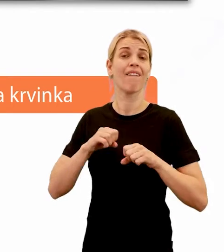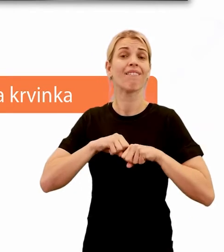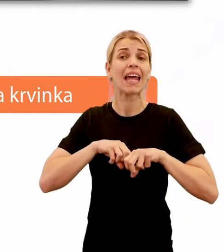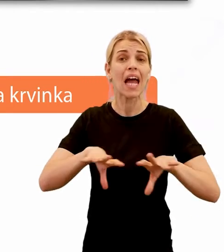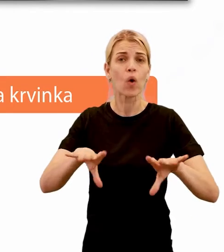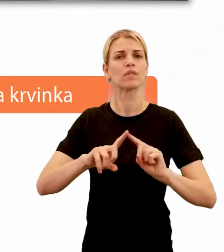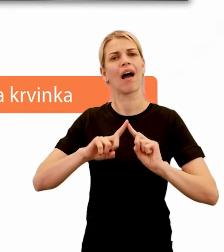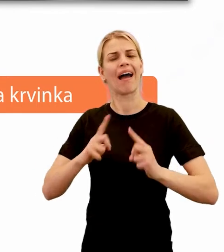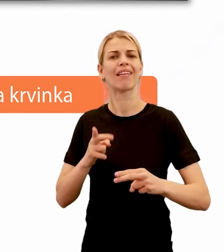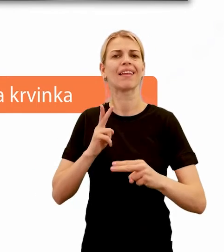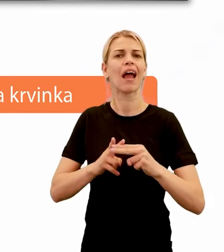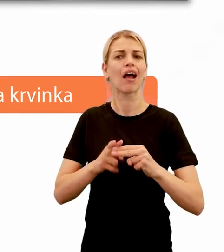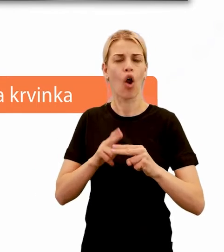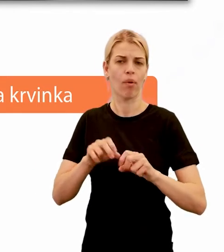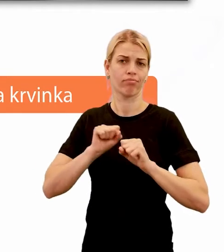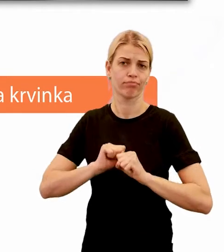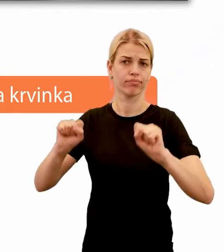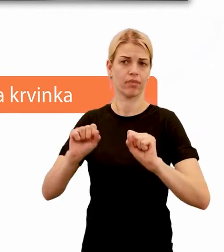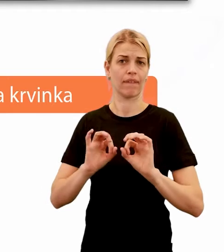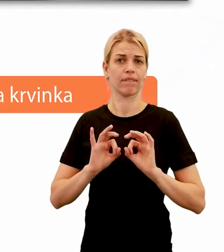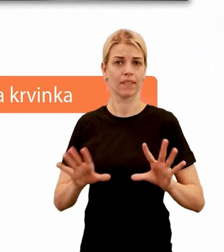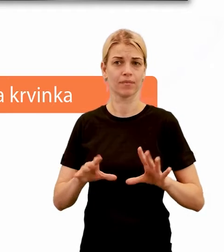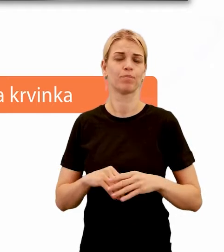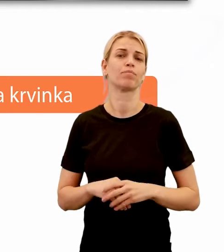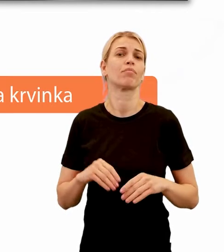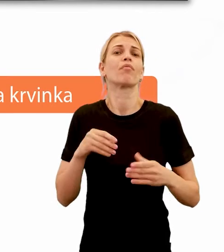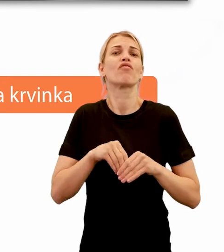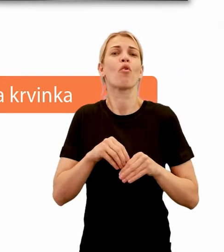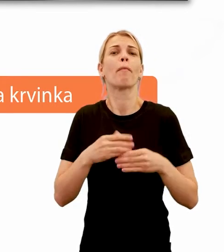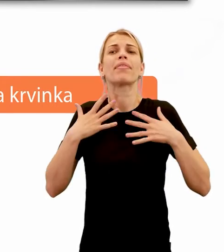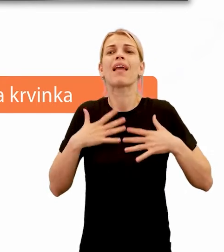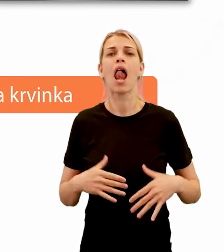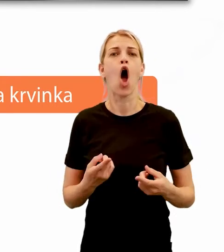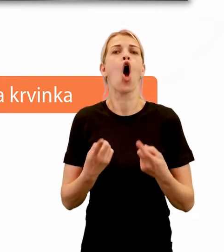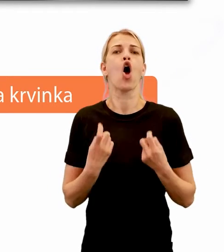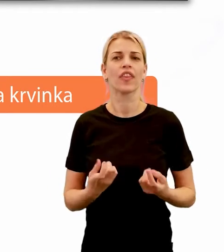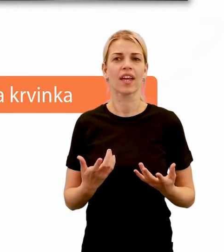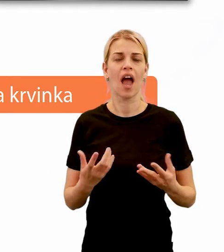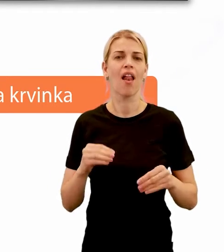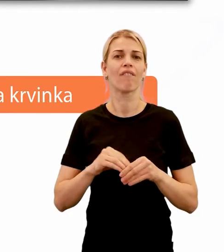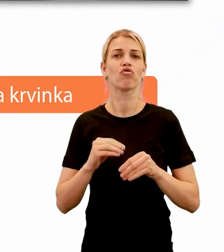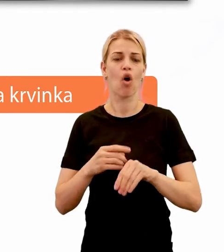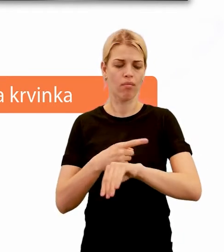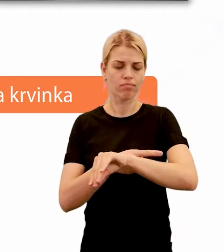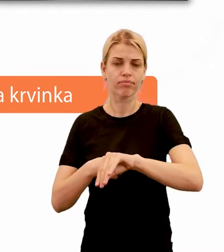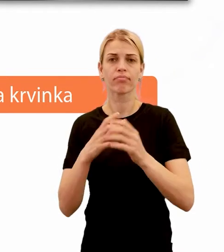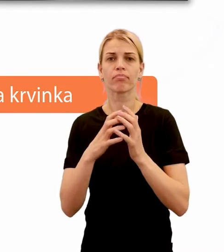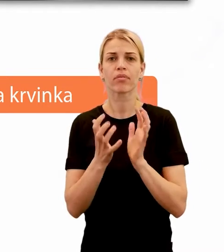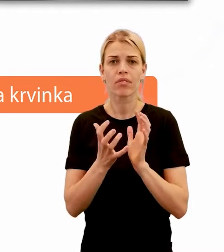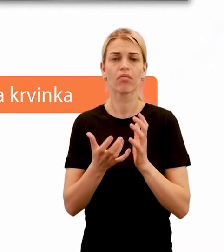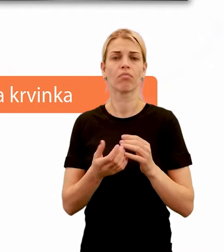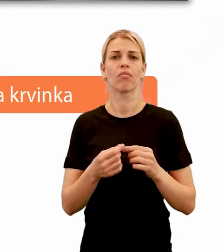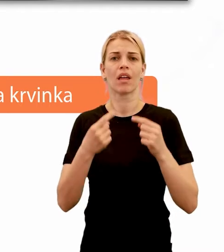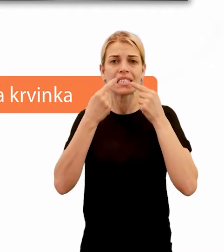aj iné choroboplodné zárodky, ktoré sa nám dostávajú do tela, či už cez poradenú pokošku, sliznicami